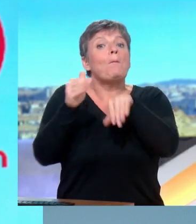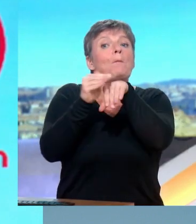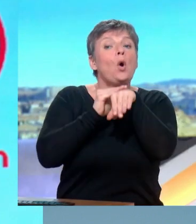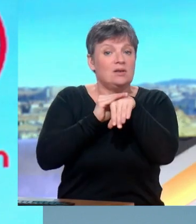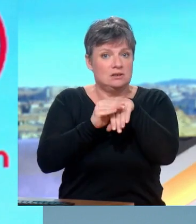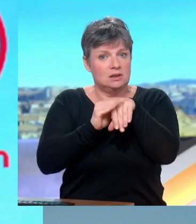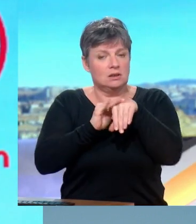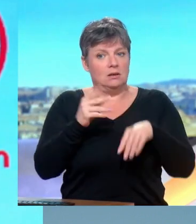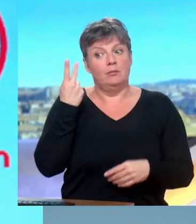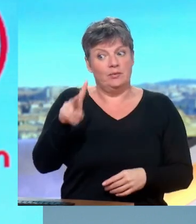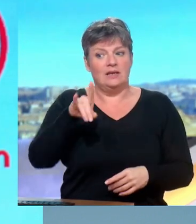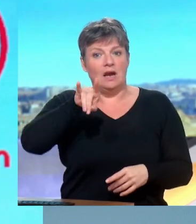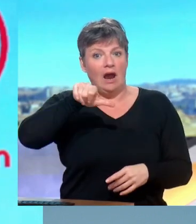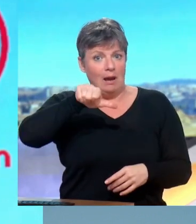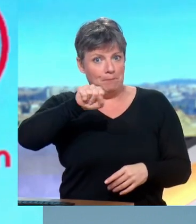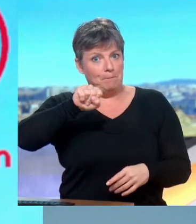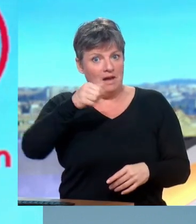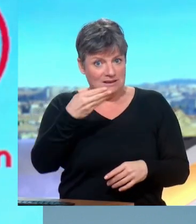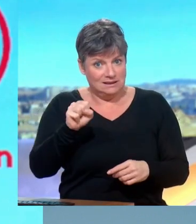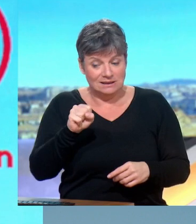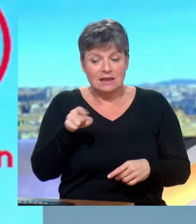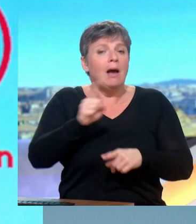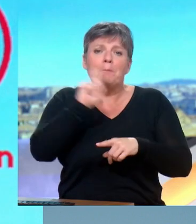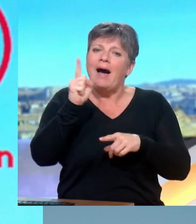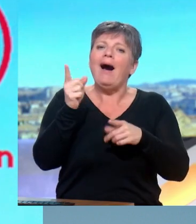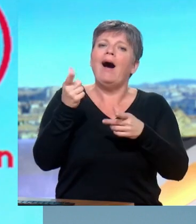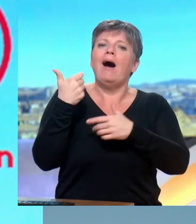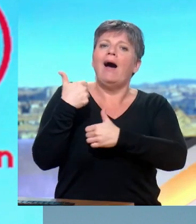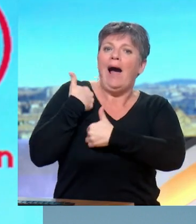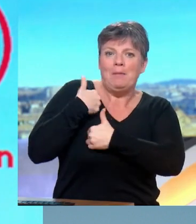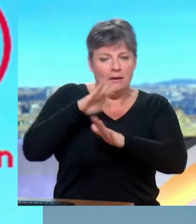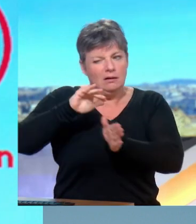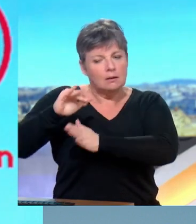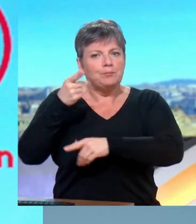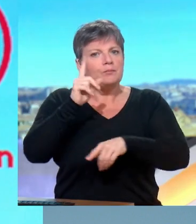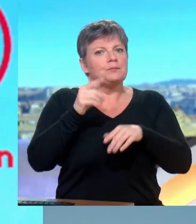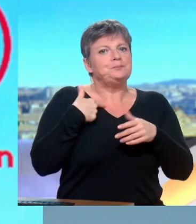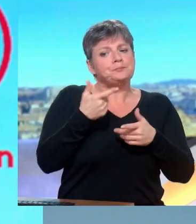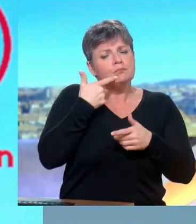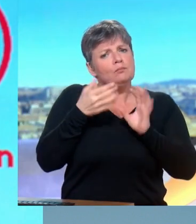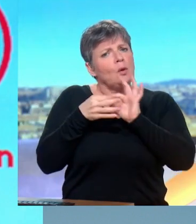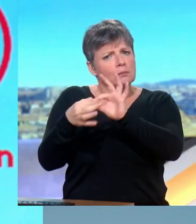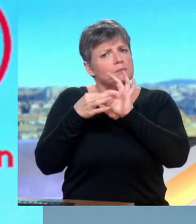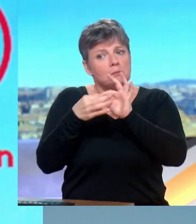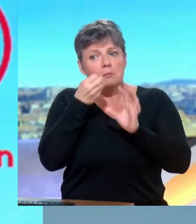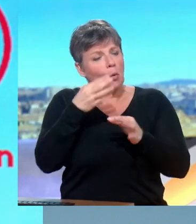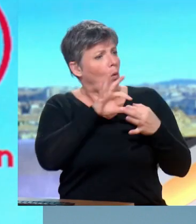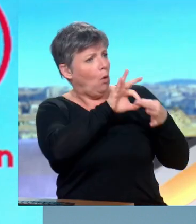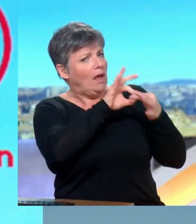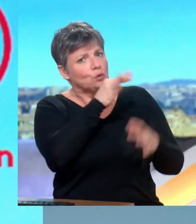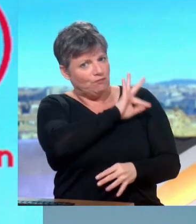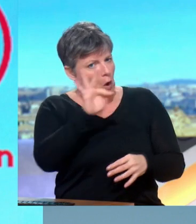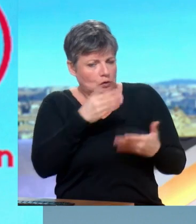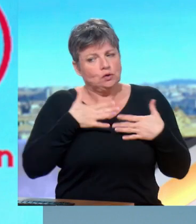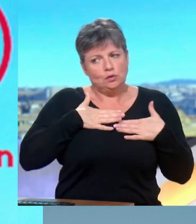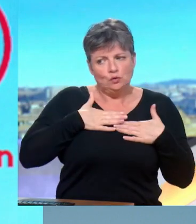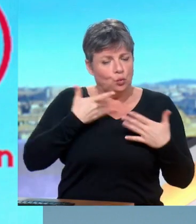politique du Hamas. Et donc, le Qatar, qui a en même temps de très très bonnes relations avec nous, avec les Français, il